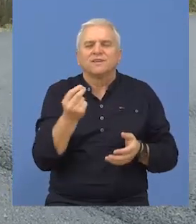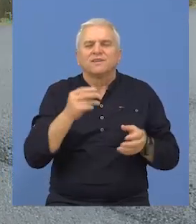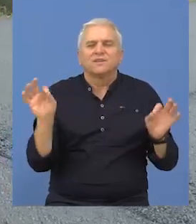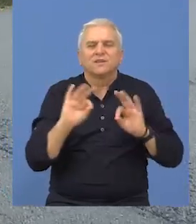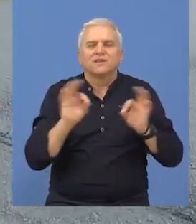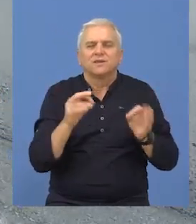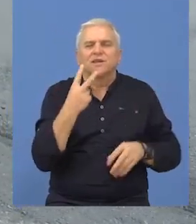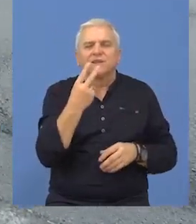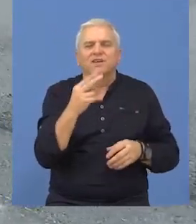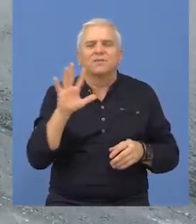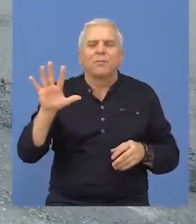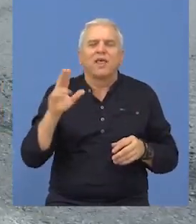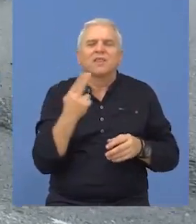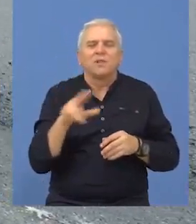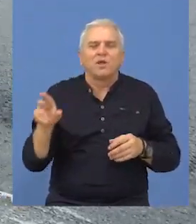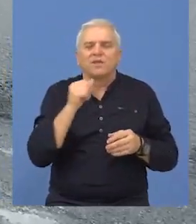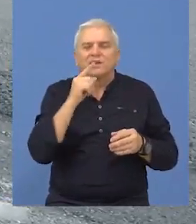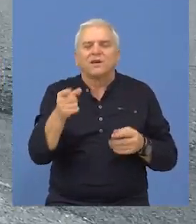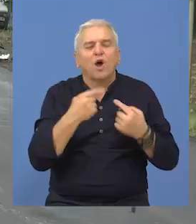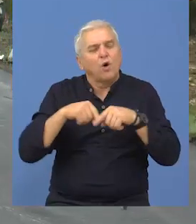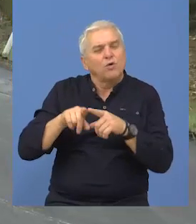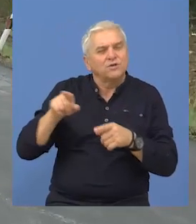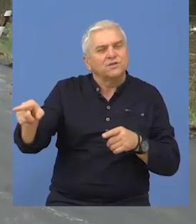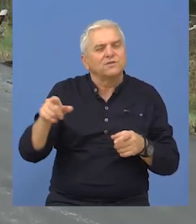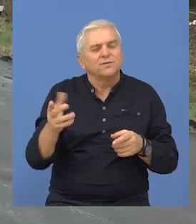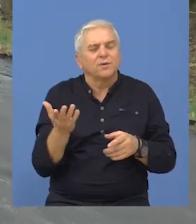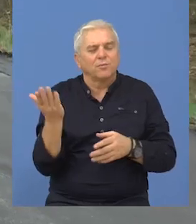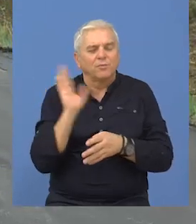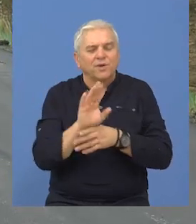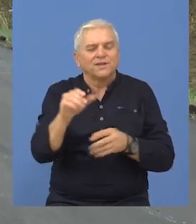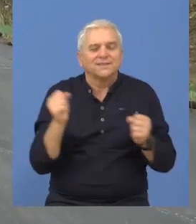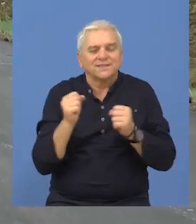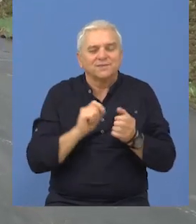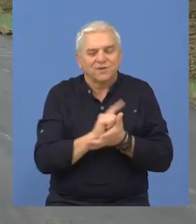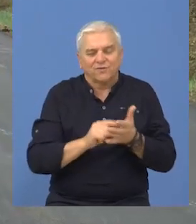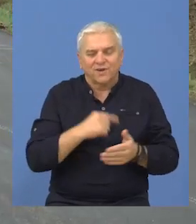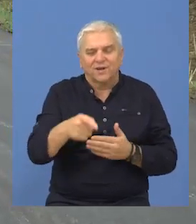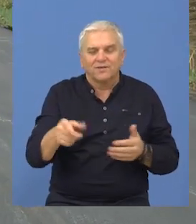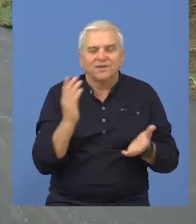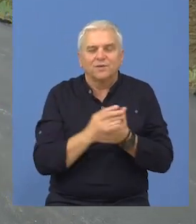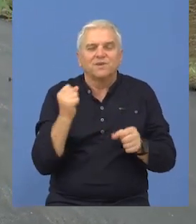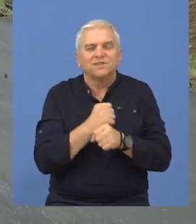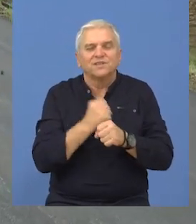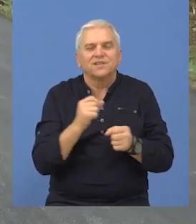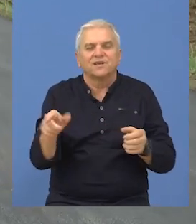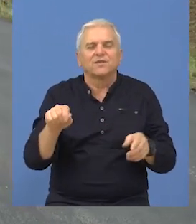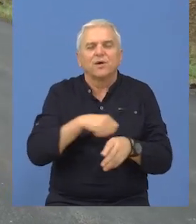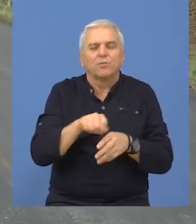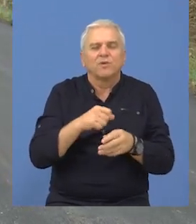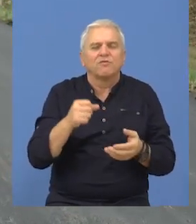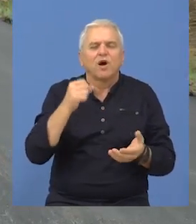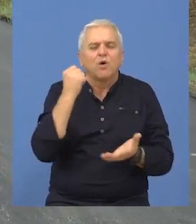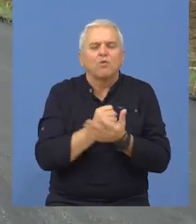Srbije obezbedjelo 25 miliona dinara. Osim toga, u predstojećem zimskom periodu također će biti rađeno